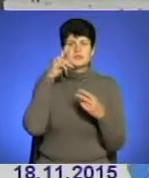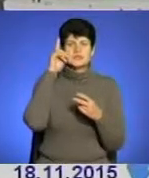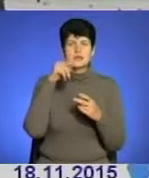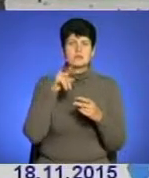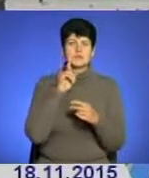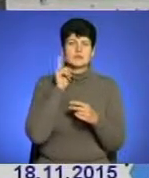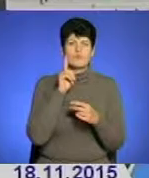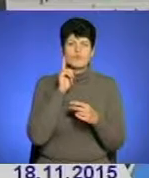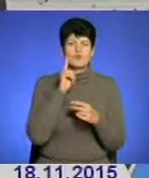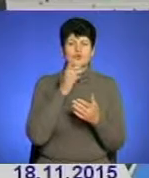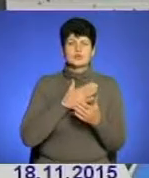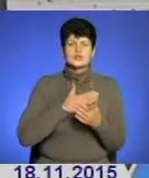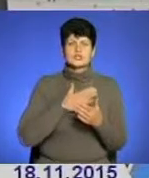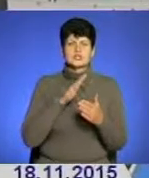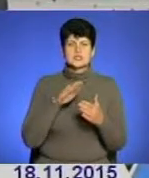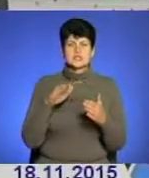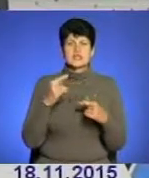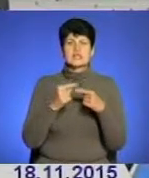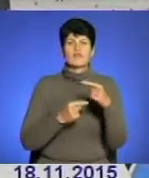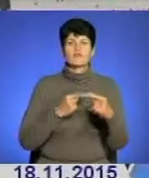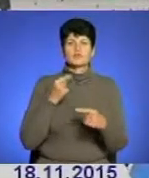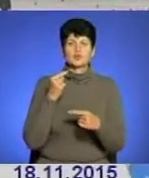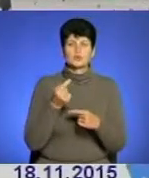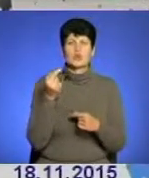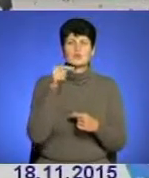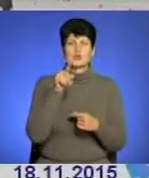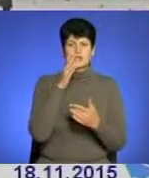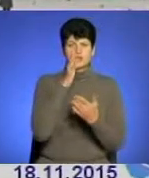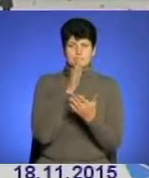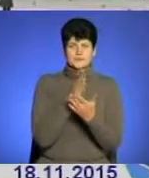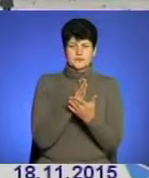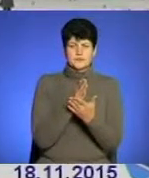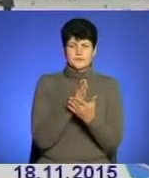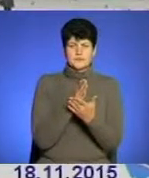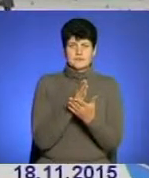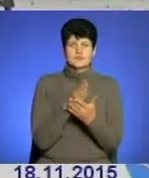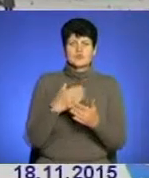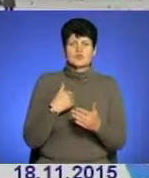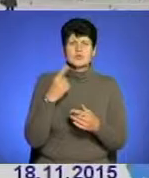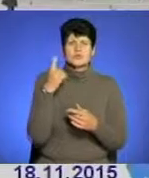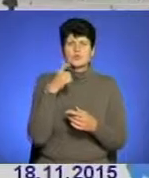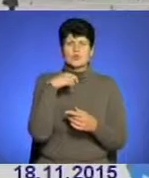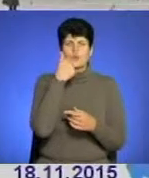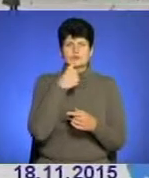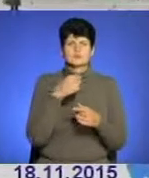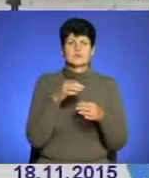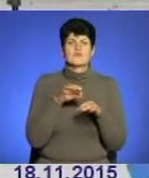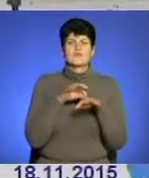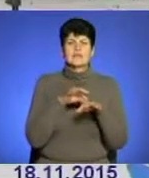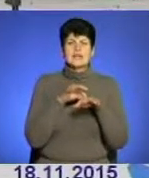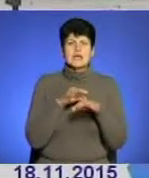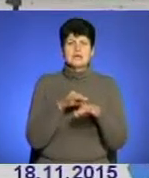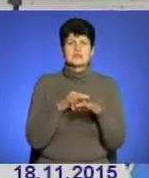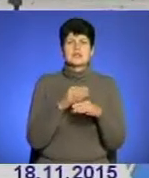повинні знати наші діти і внуки про те, що відбувається. Що ми таки століттями ведемо національно-визвольну боротьбу